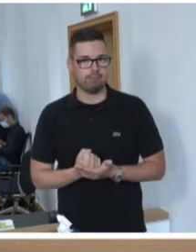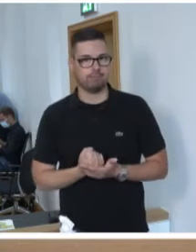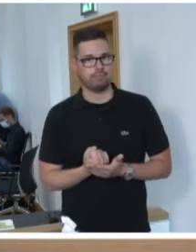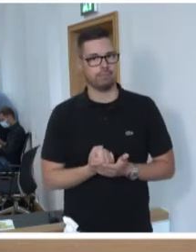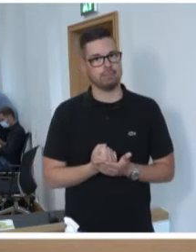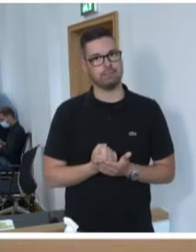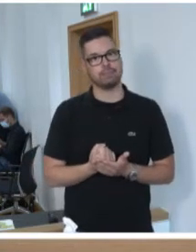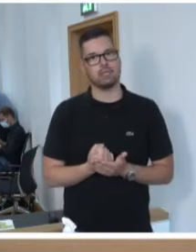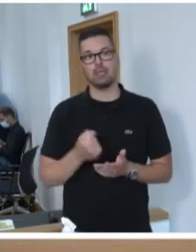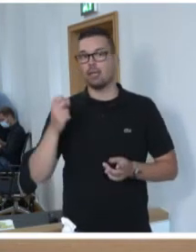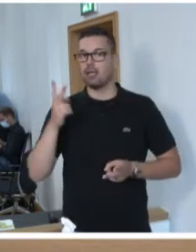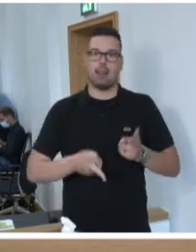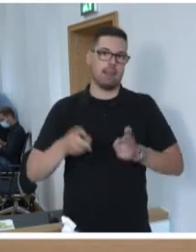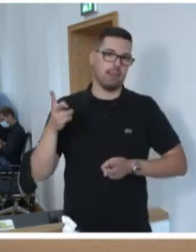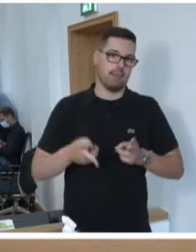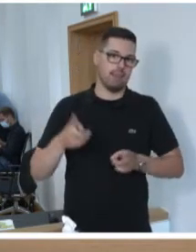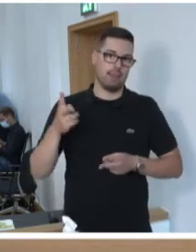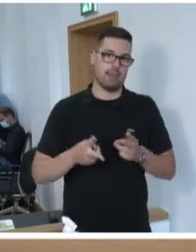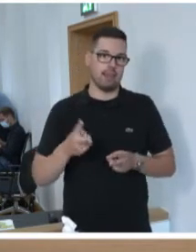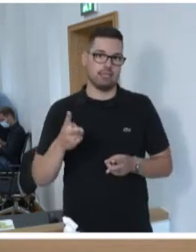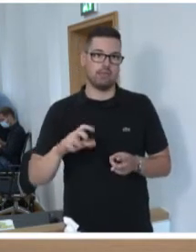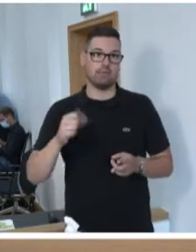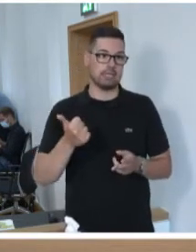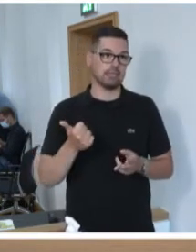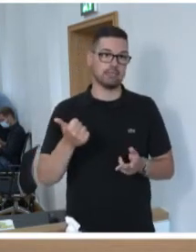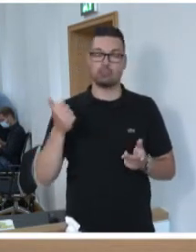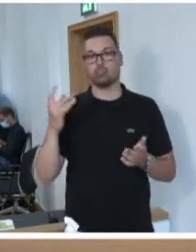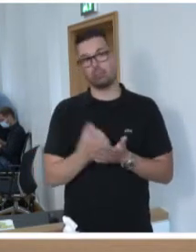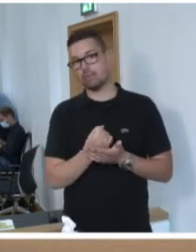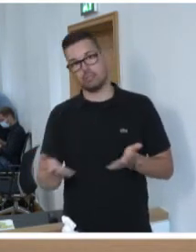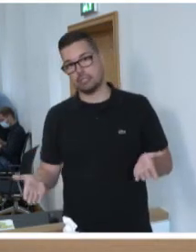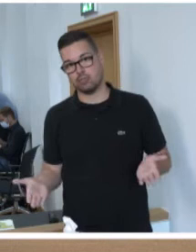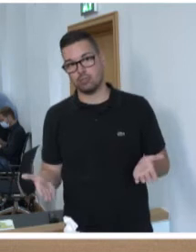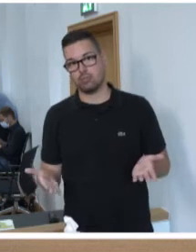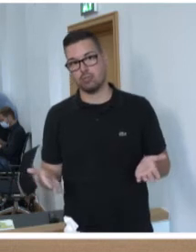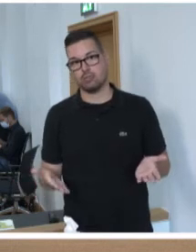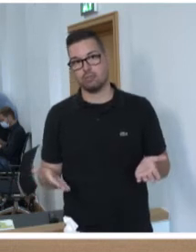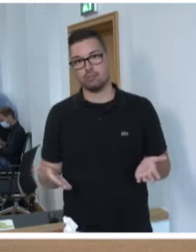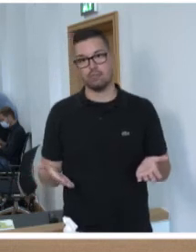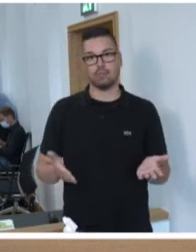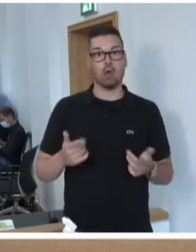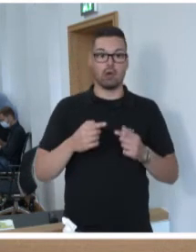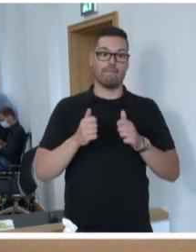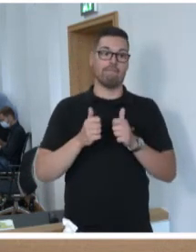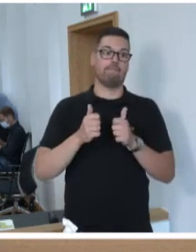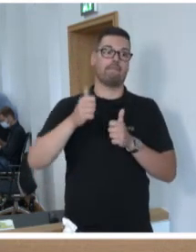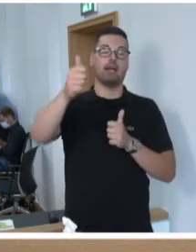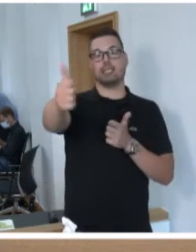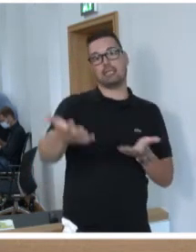Das ist leider fürs Erste gescheitert und ebenfalls in die Ferne gerückt.